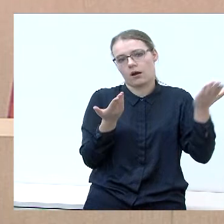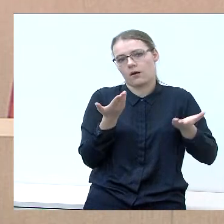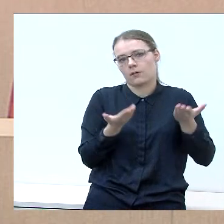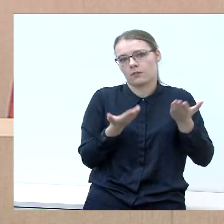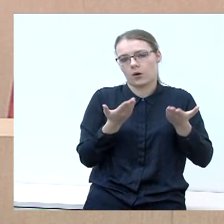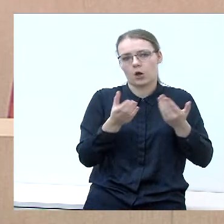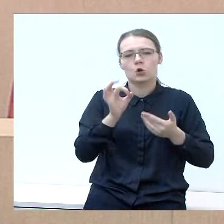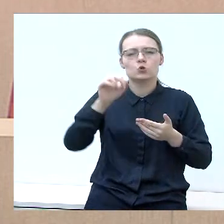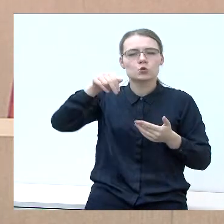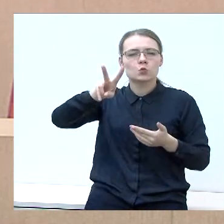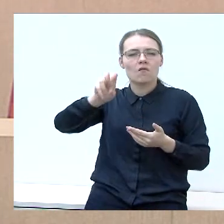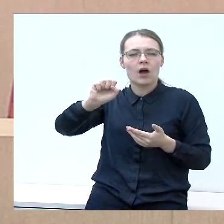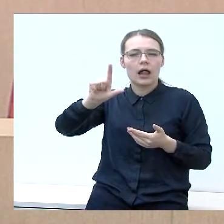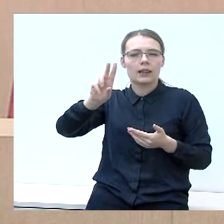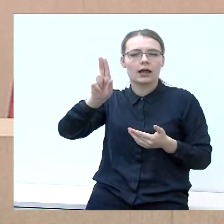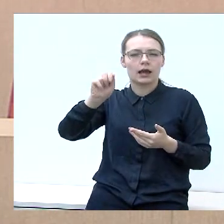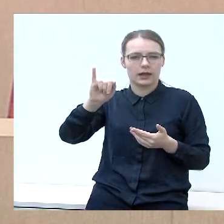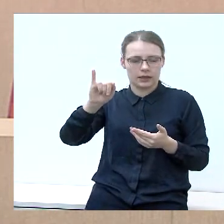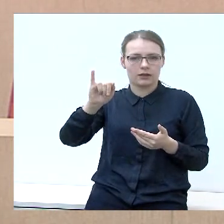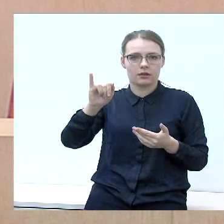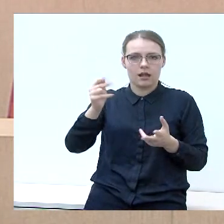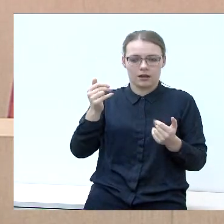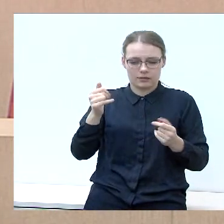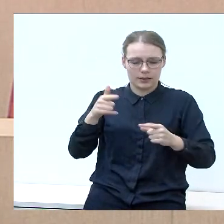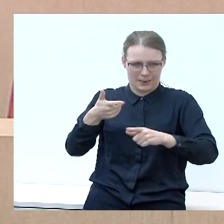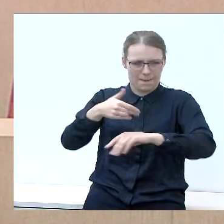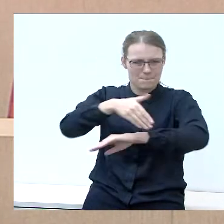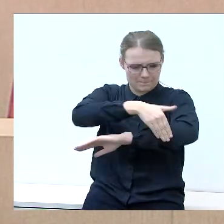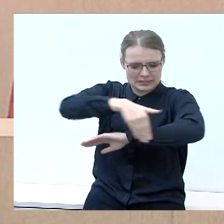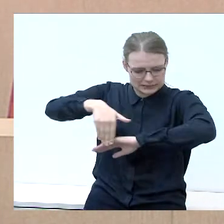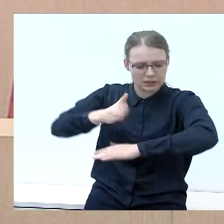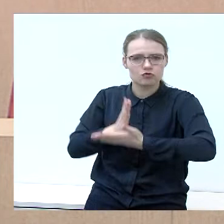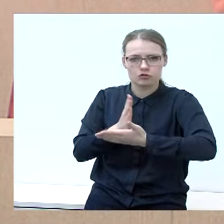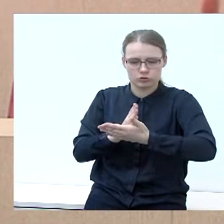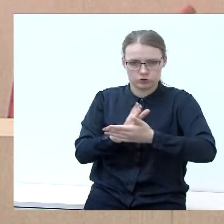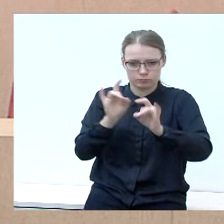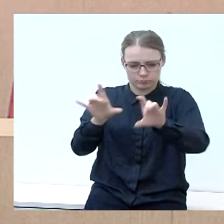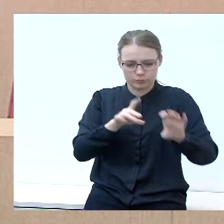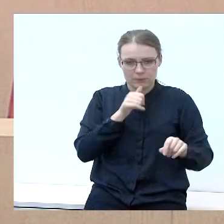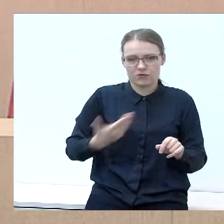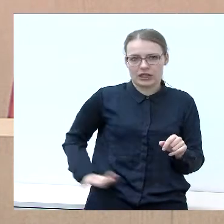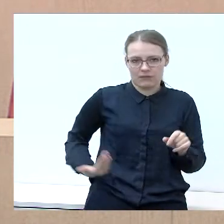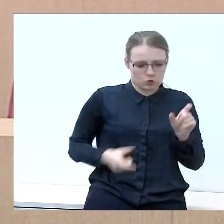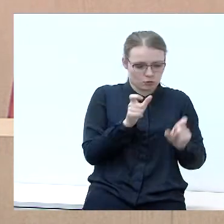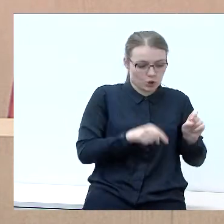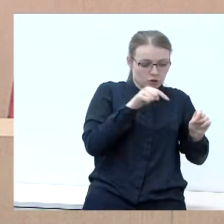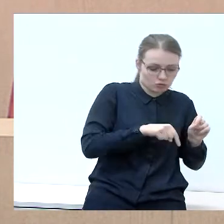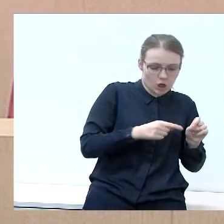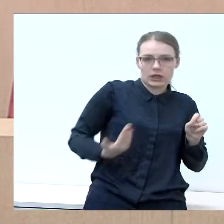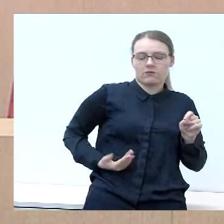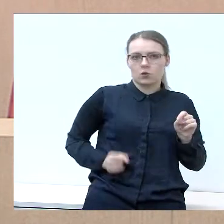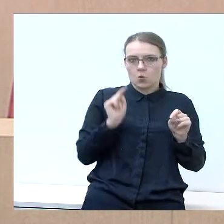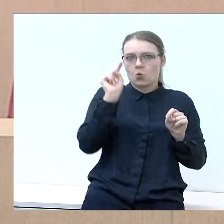su Valkusi toliau ten, tai skiriasi, skiriasi pasienis, kaip gyvena žmonės ir skiriasi, kaip gyvena žmonės